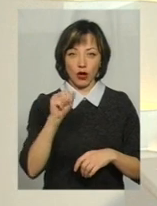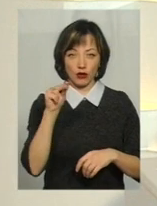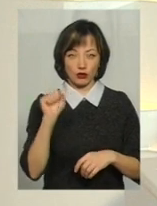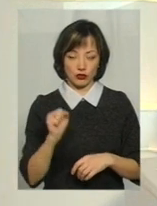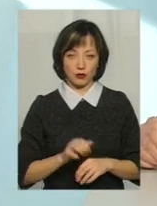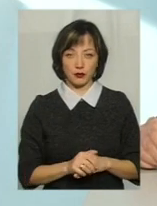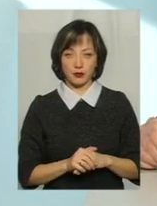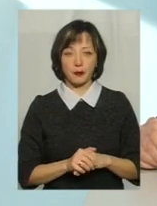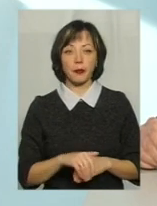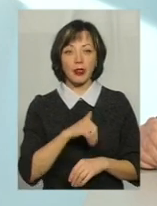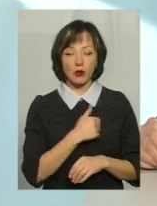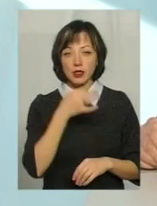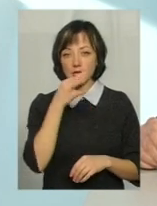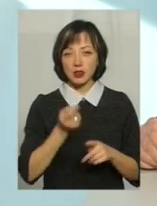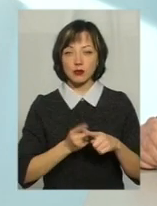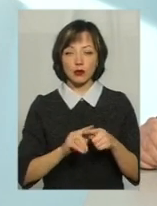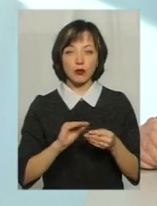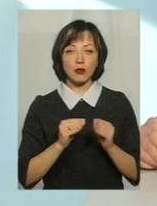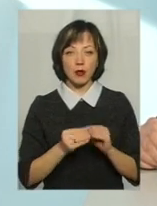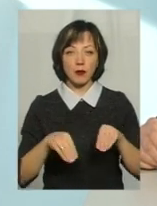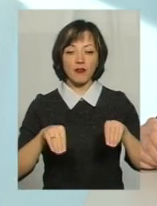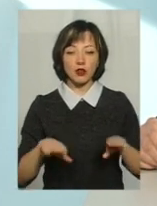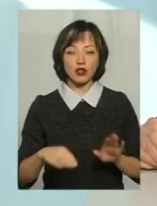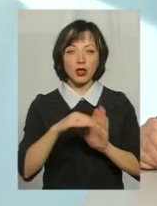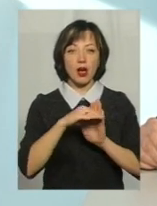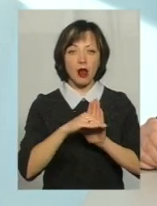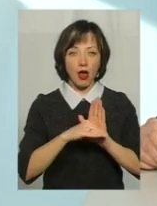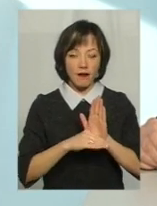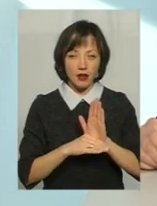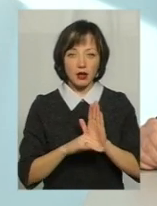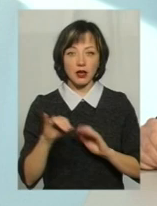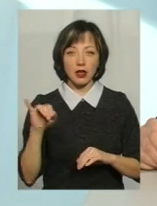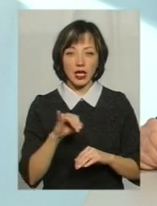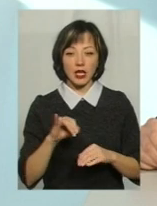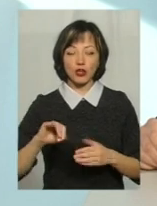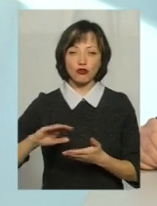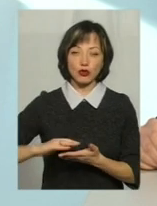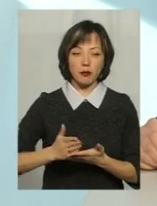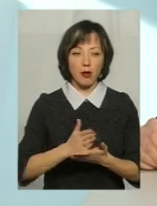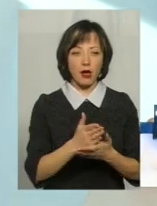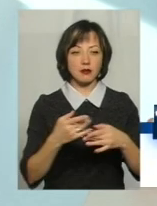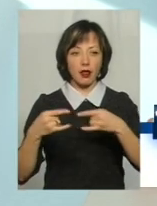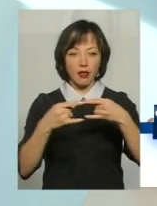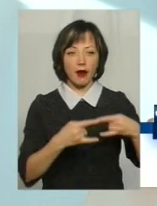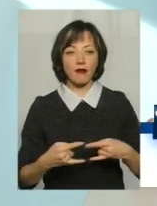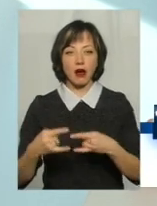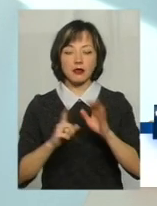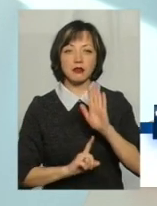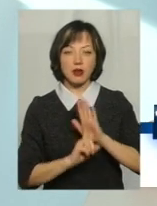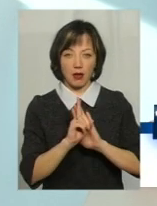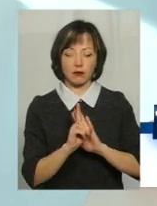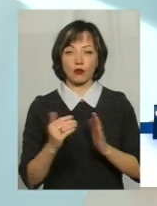Я хочу сказати, що цю проблему вирішать графіки і GPS-навігація, яку ми запроваджуємо з нового року.